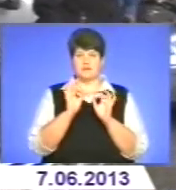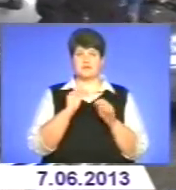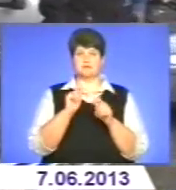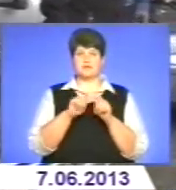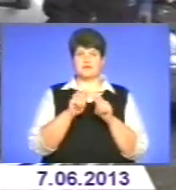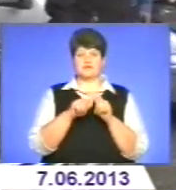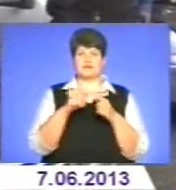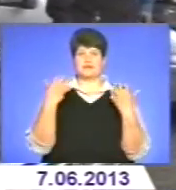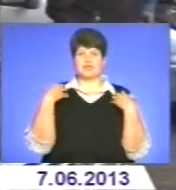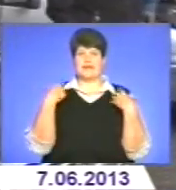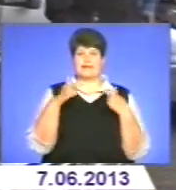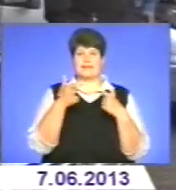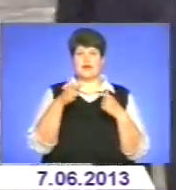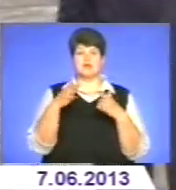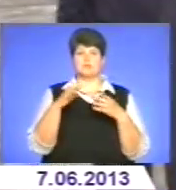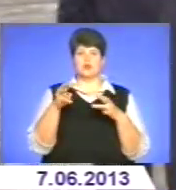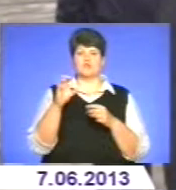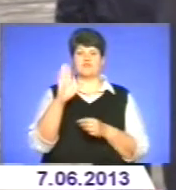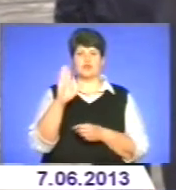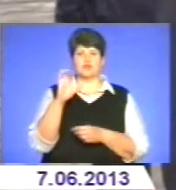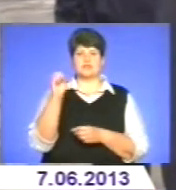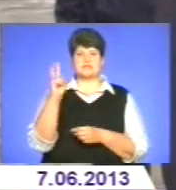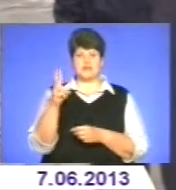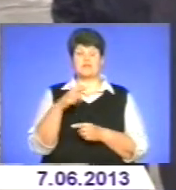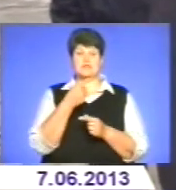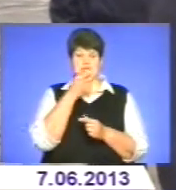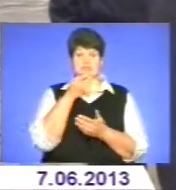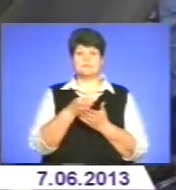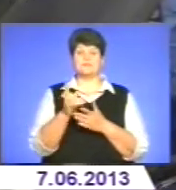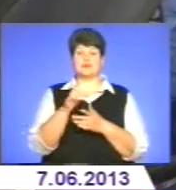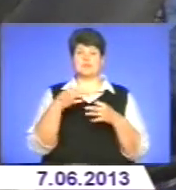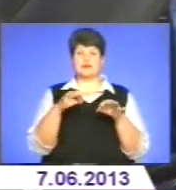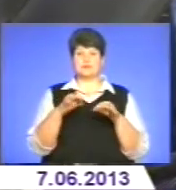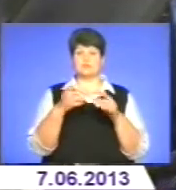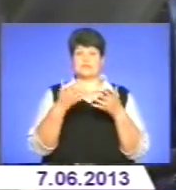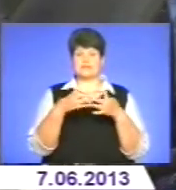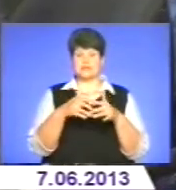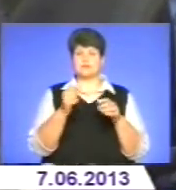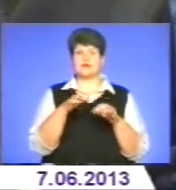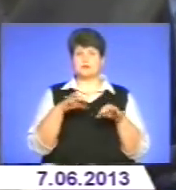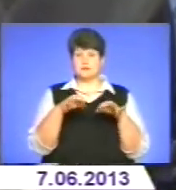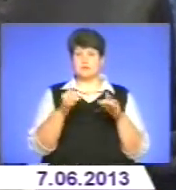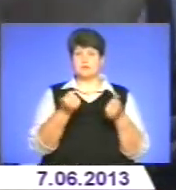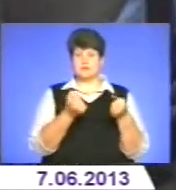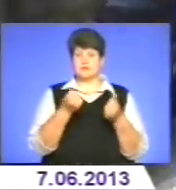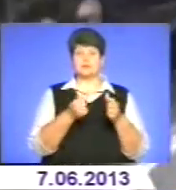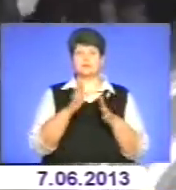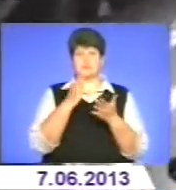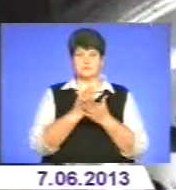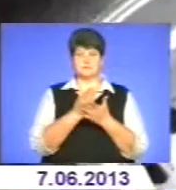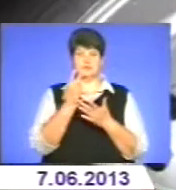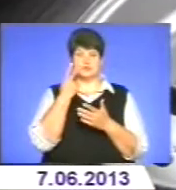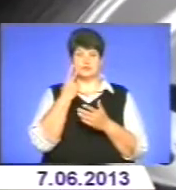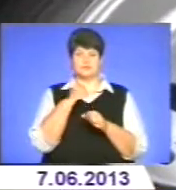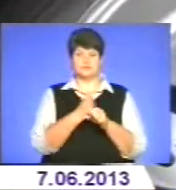справ генерал-майор міліції Віктор Сак. Він, зокрема, наголосив, що транспортні засоби, на яких працівники міліції несуть повсякденну службу,